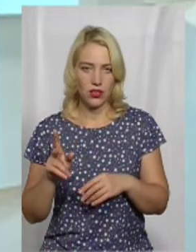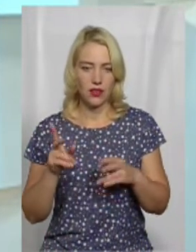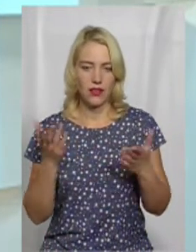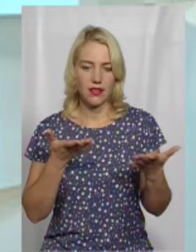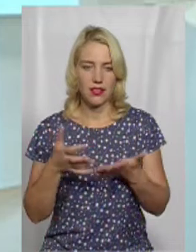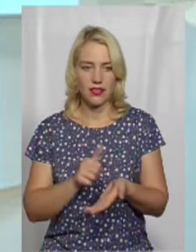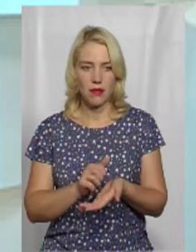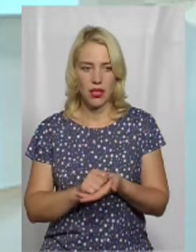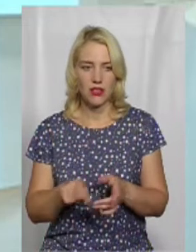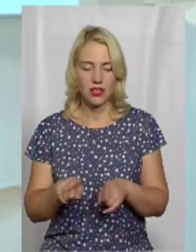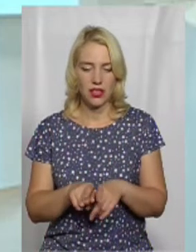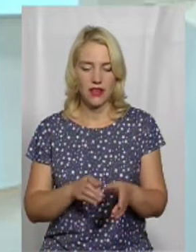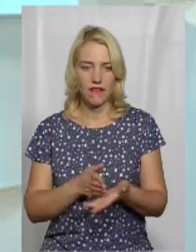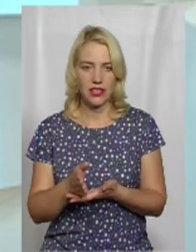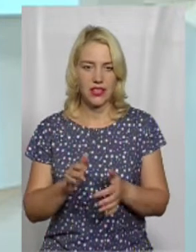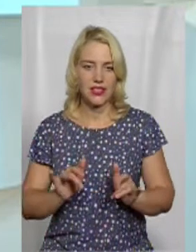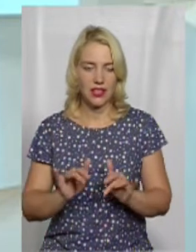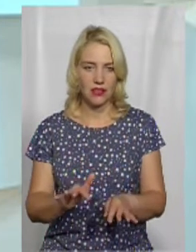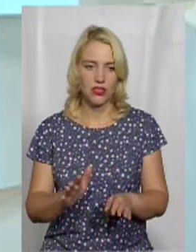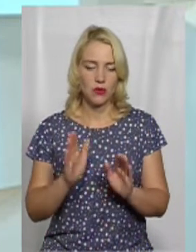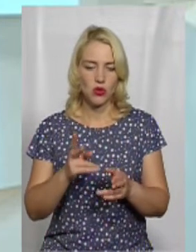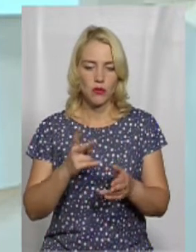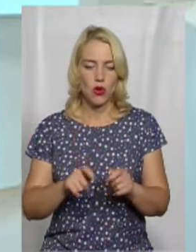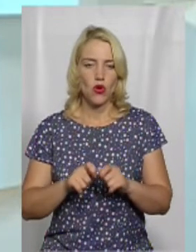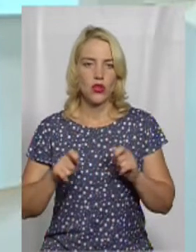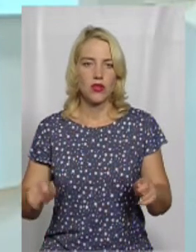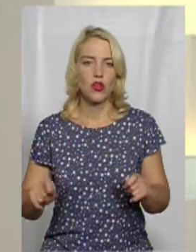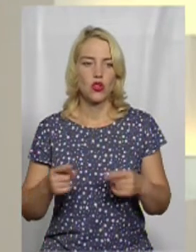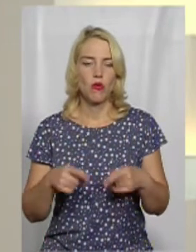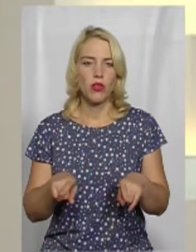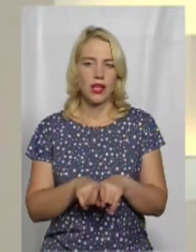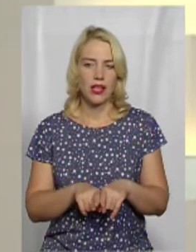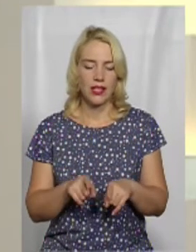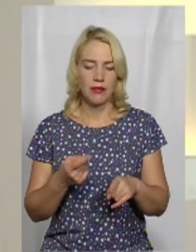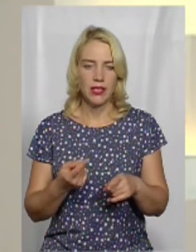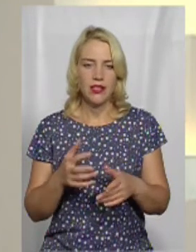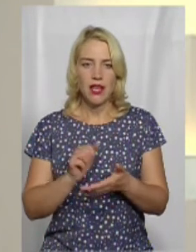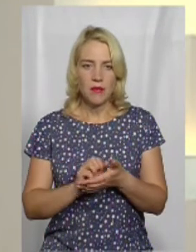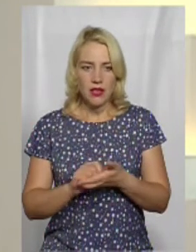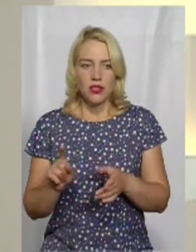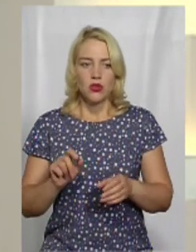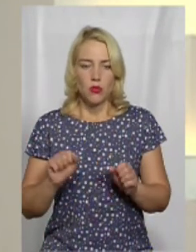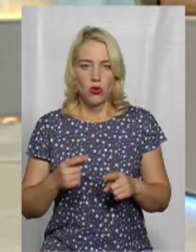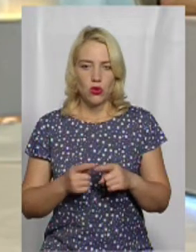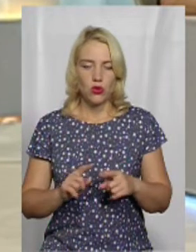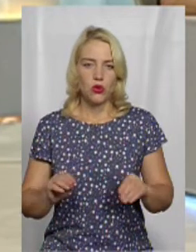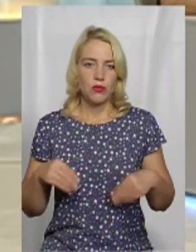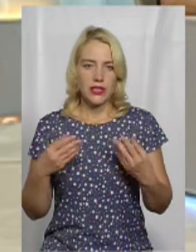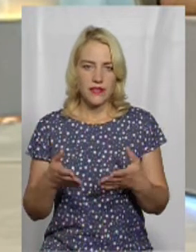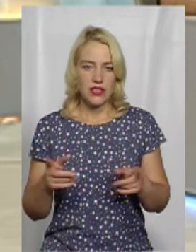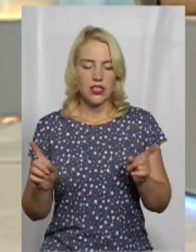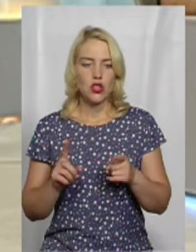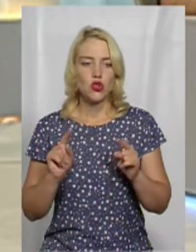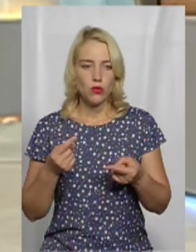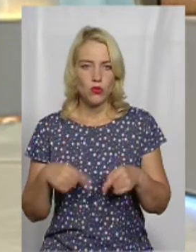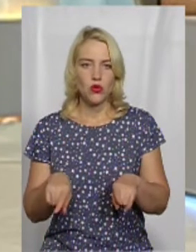які займаються таким видом діяльності, ми будемо розкривати, чому вони таким займаються, що до цього їх могло привести, чому